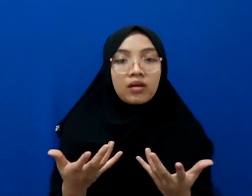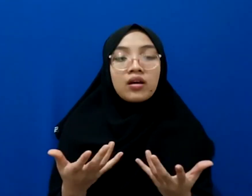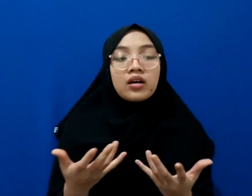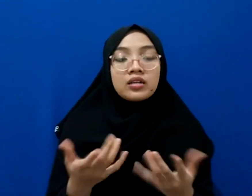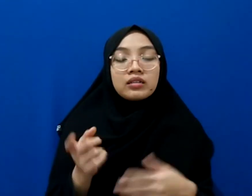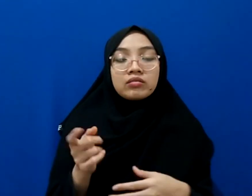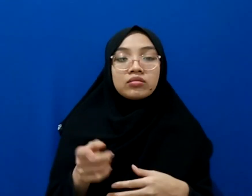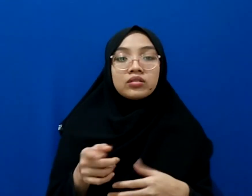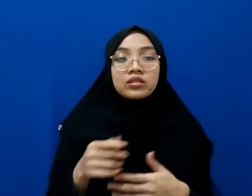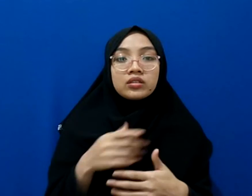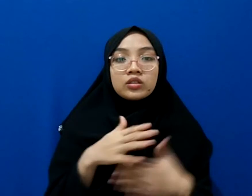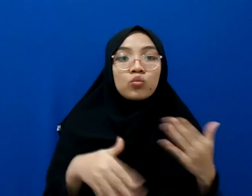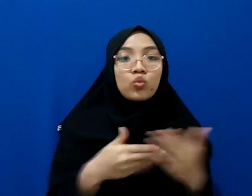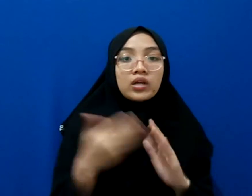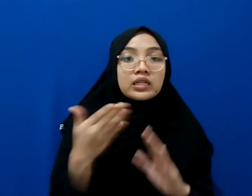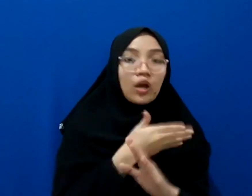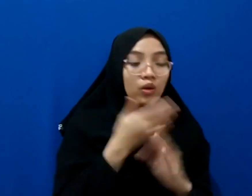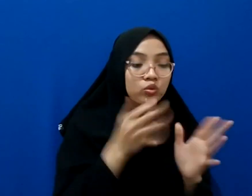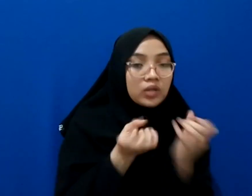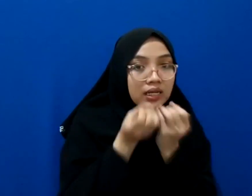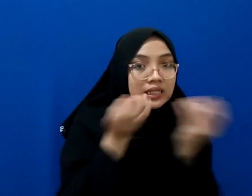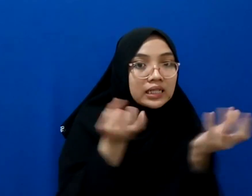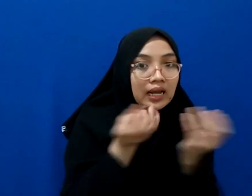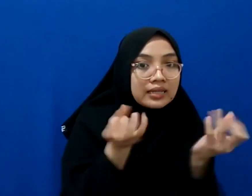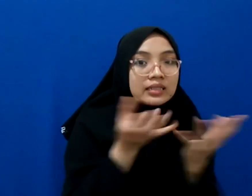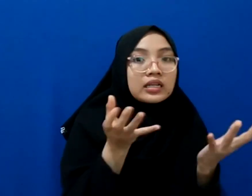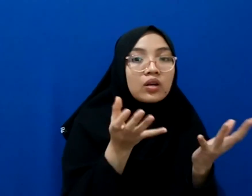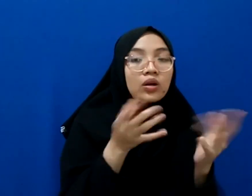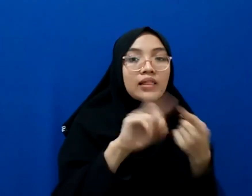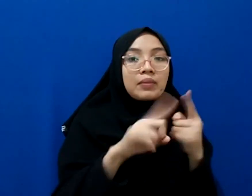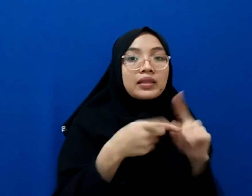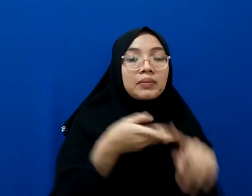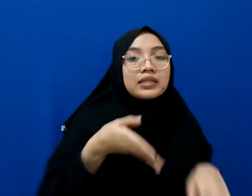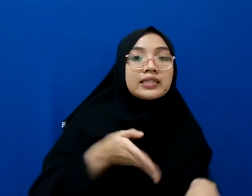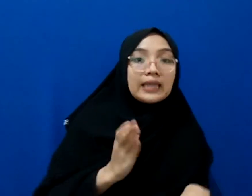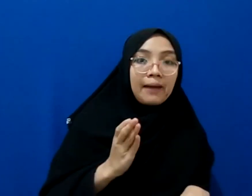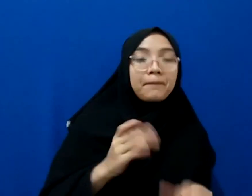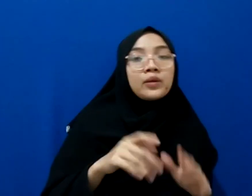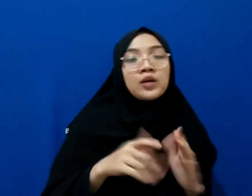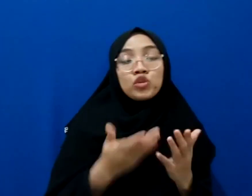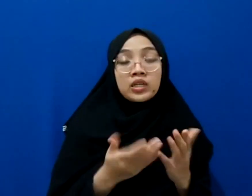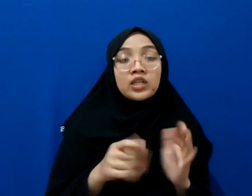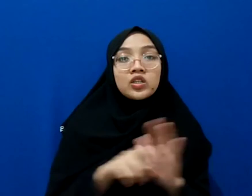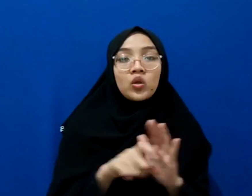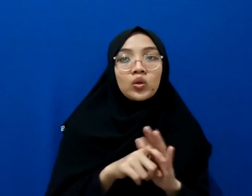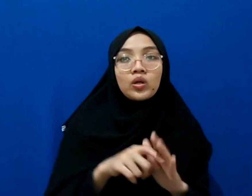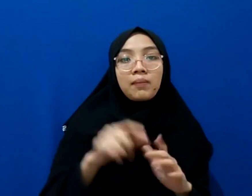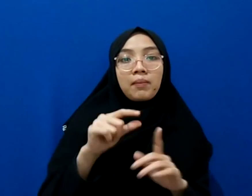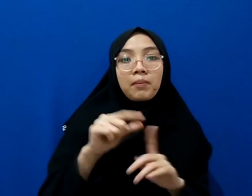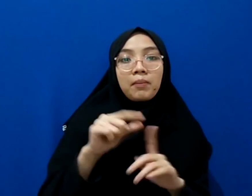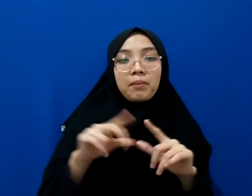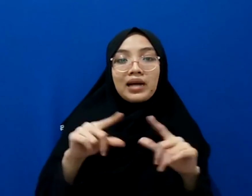sudah disampaikan di awal oleh teman-teman disigap misalnya oleh para legalnya